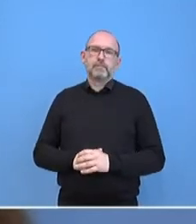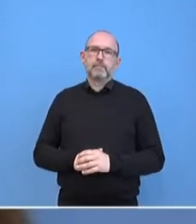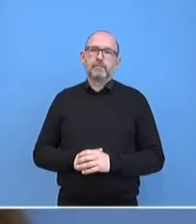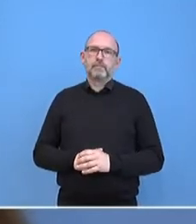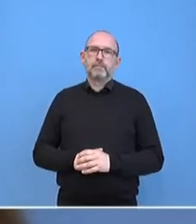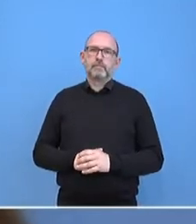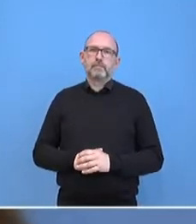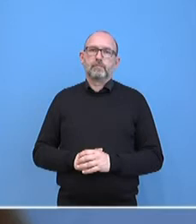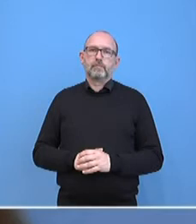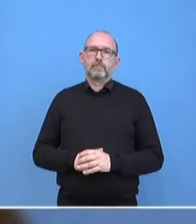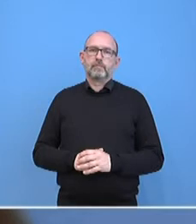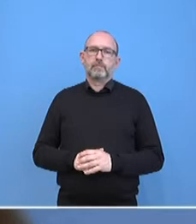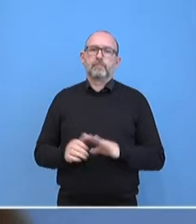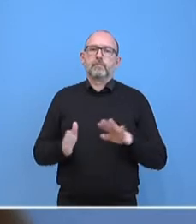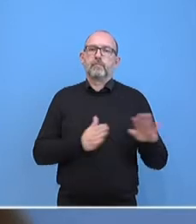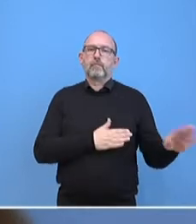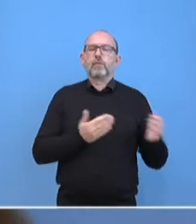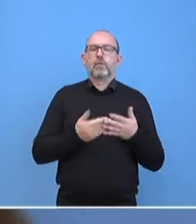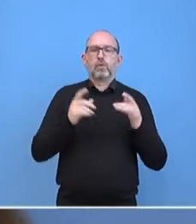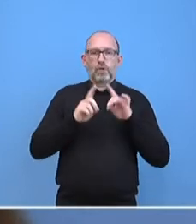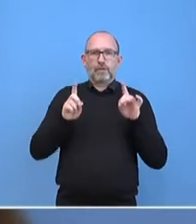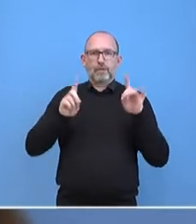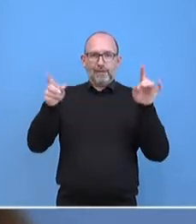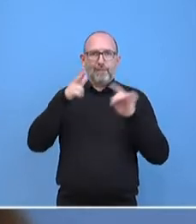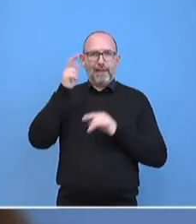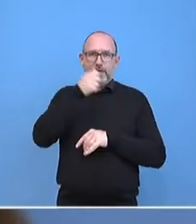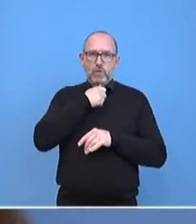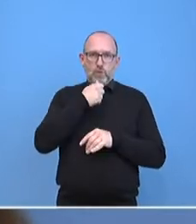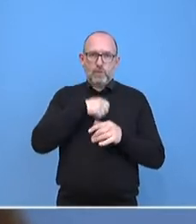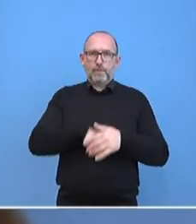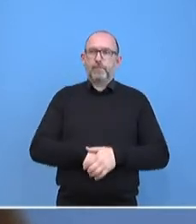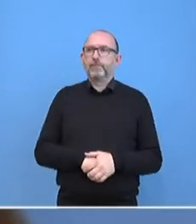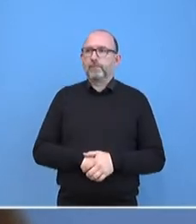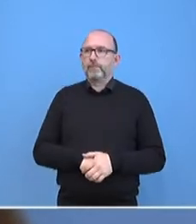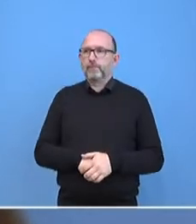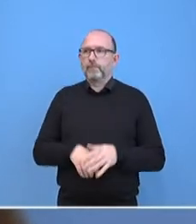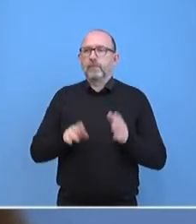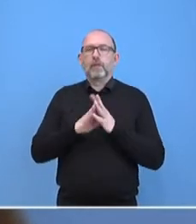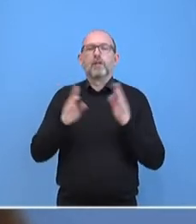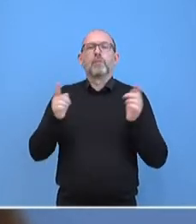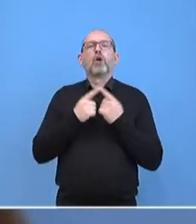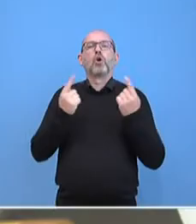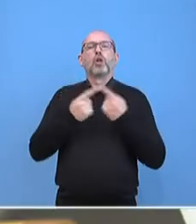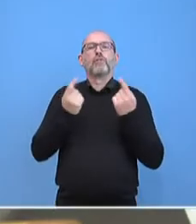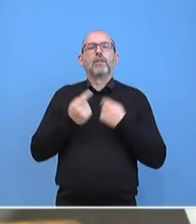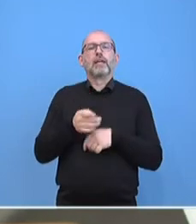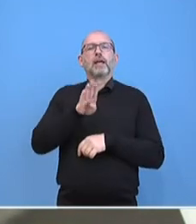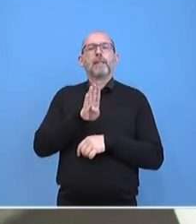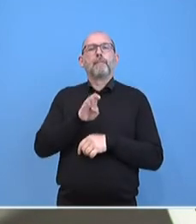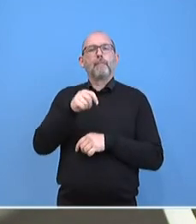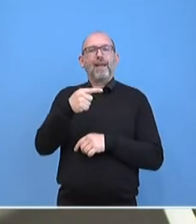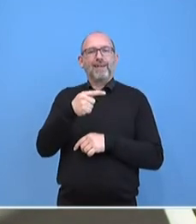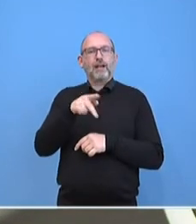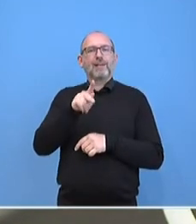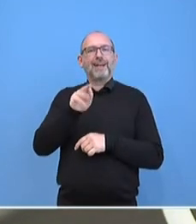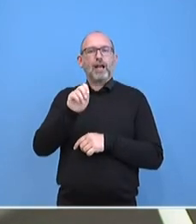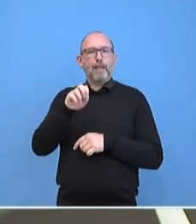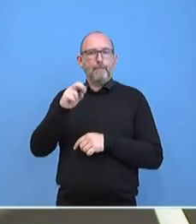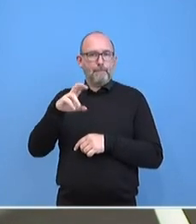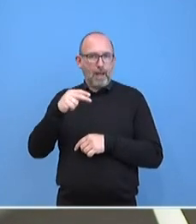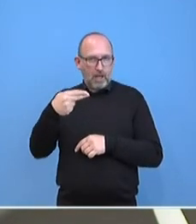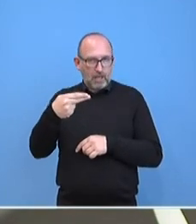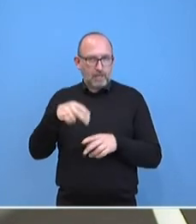Herr Jung mit einem neuen Thema. Ja, es geht um den Konflikt um Bergkarabach. Da hat Herr Seibert ja eine